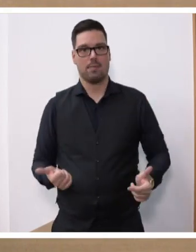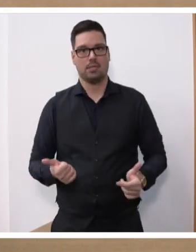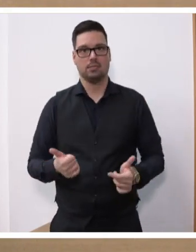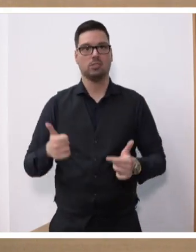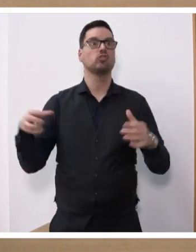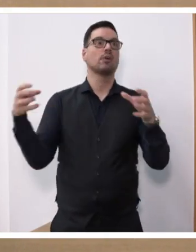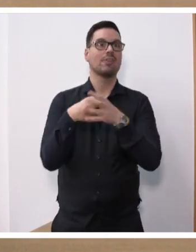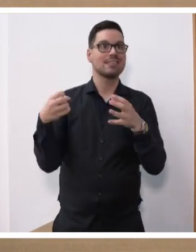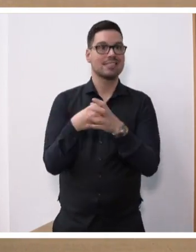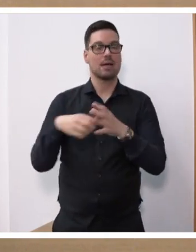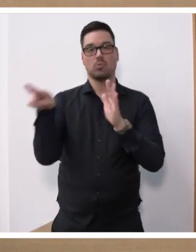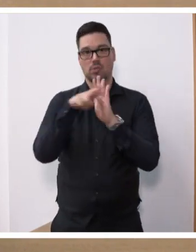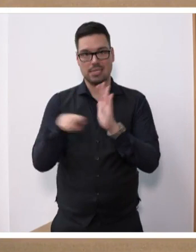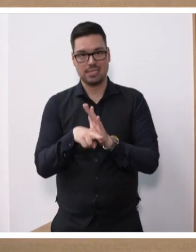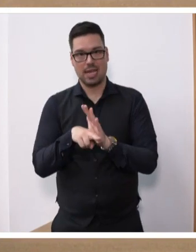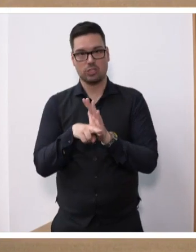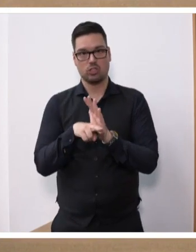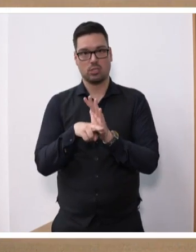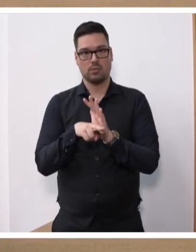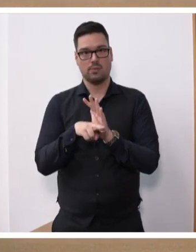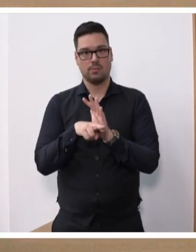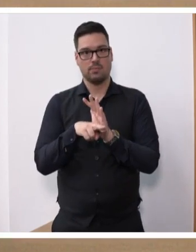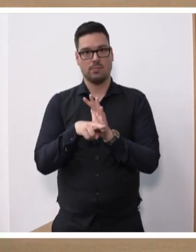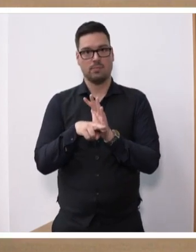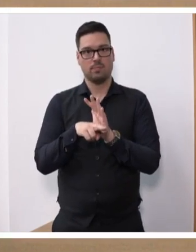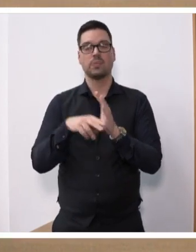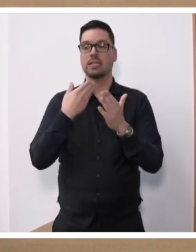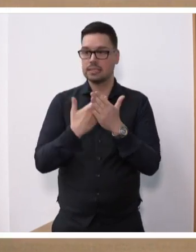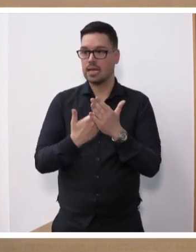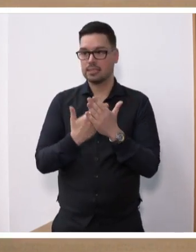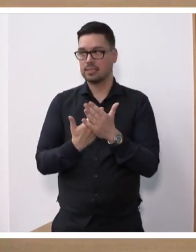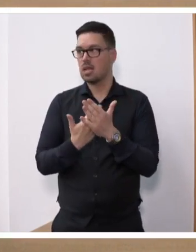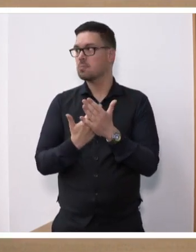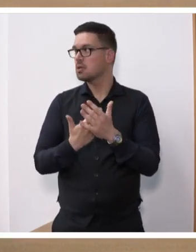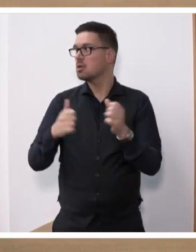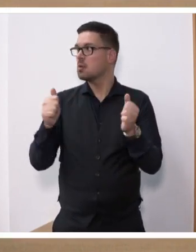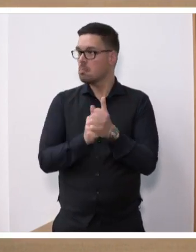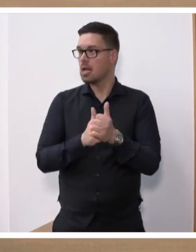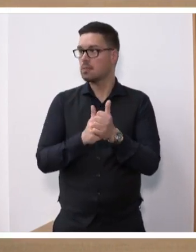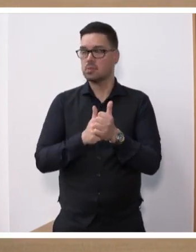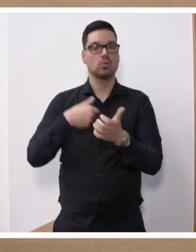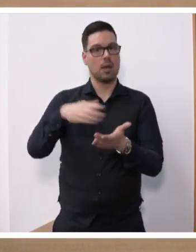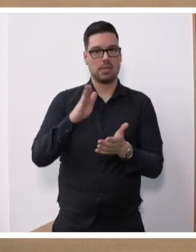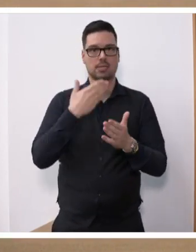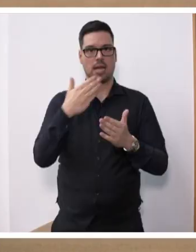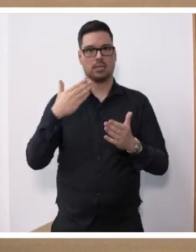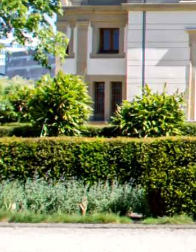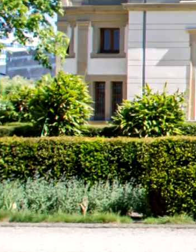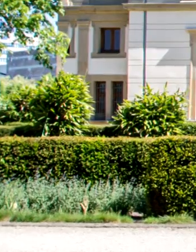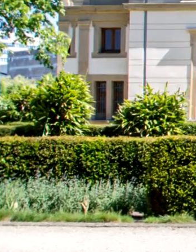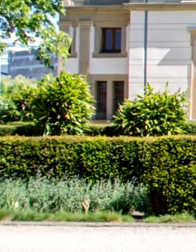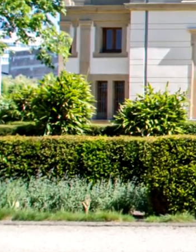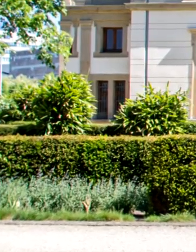im Versammlungsrecht, sondern in den Themen, die ich Ihnen gerade benannt habe. Deshalb werden wir da dranbleiben und Ihren Antrag heute ablehnen. Herzlichen Dank für die